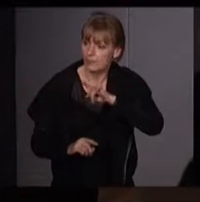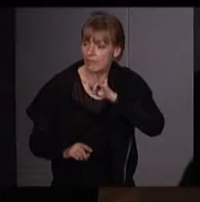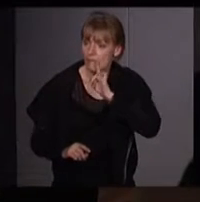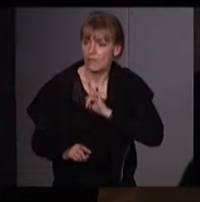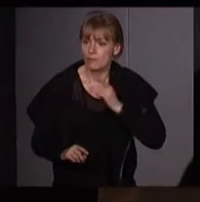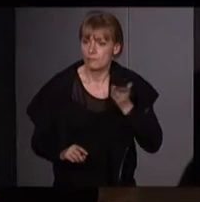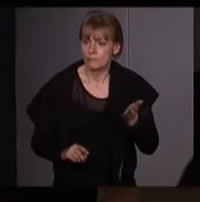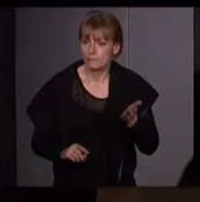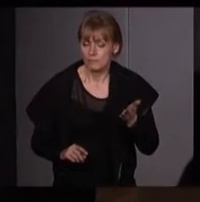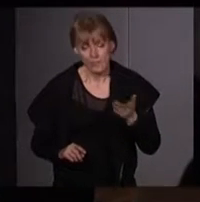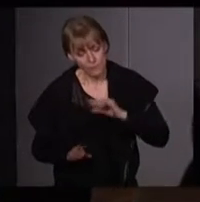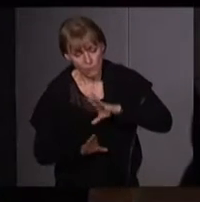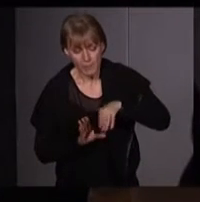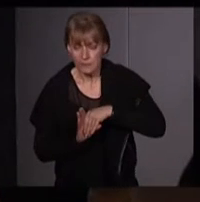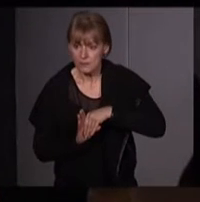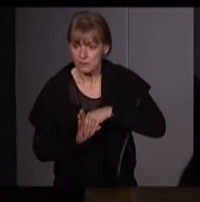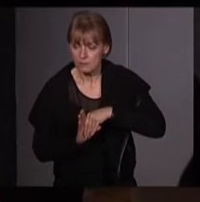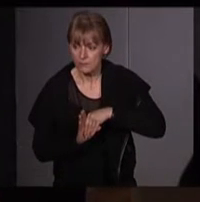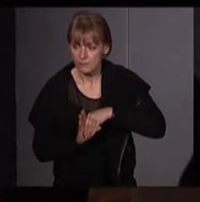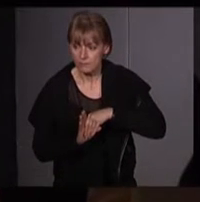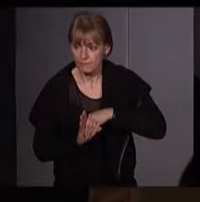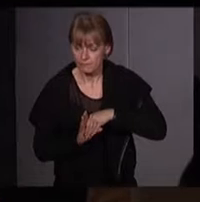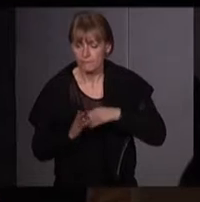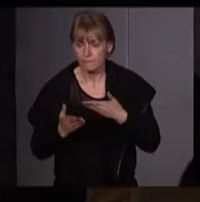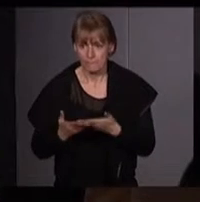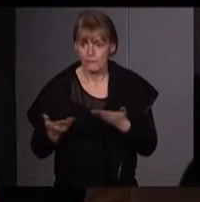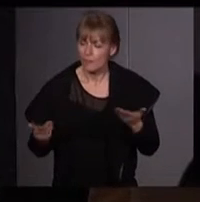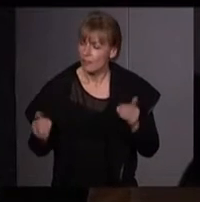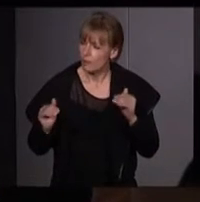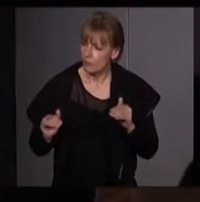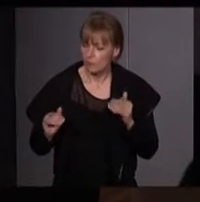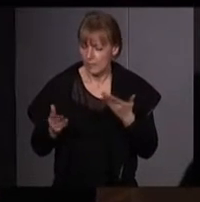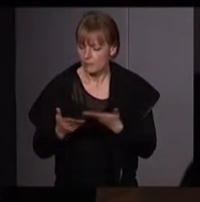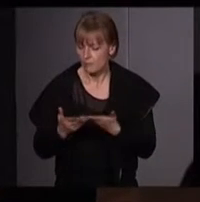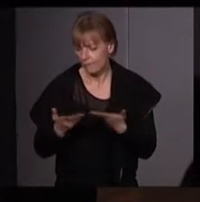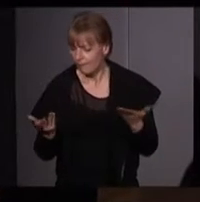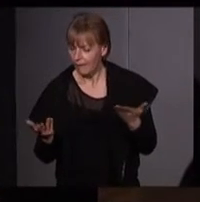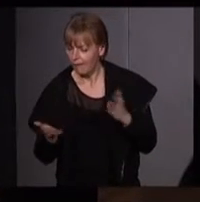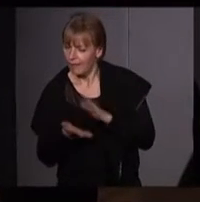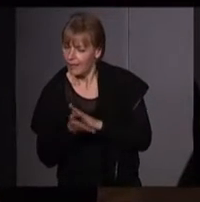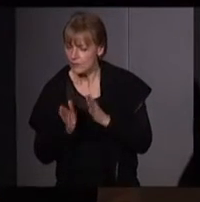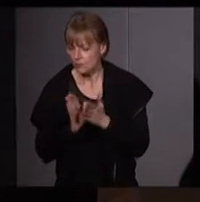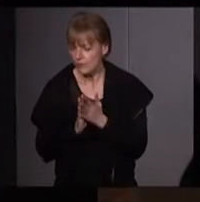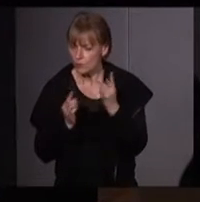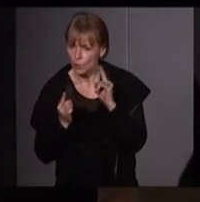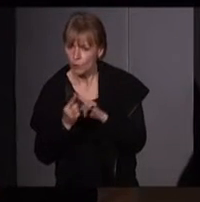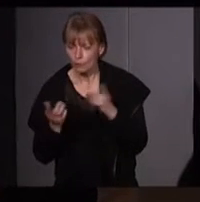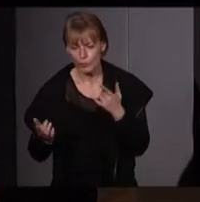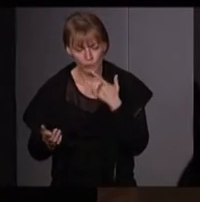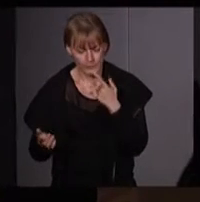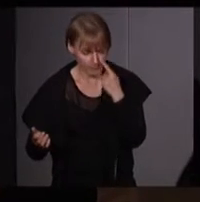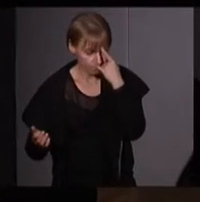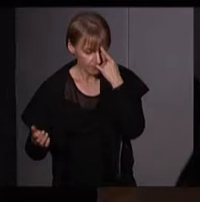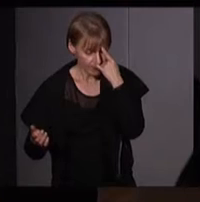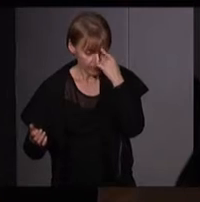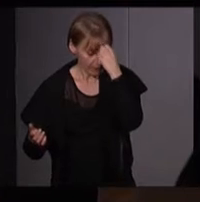participé, ont, Greenham Common a vraiment signifié une décolonisation des esprits. Elles